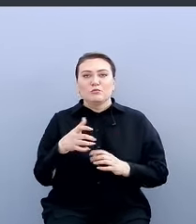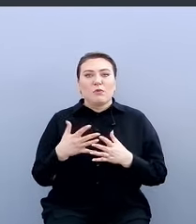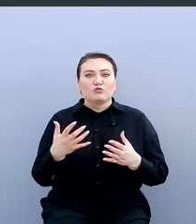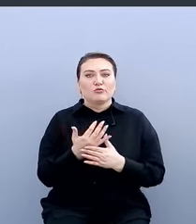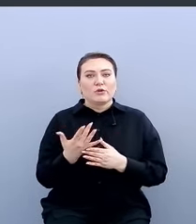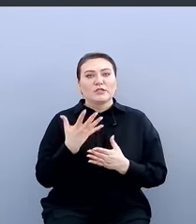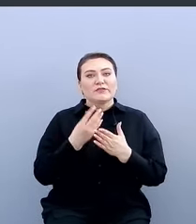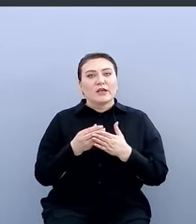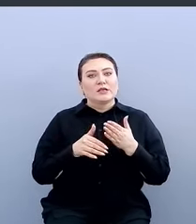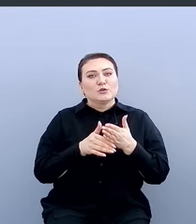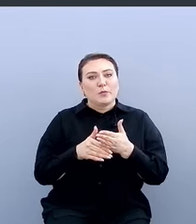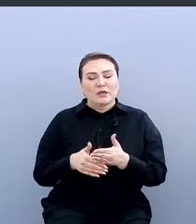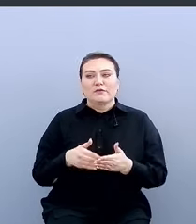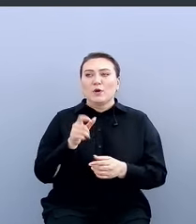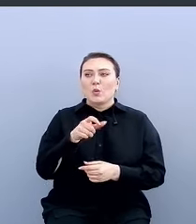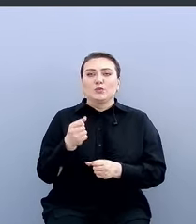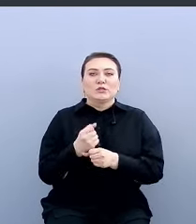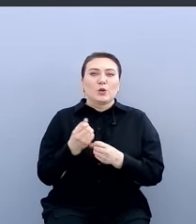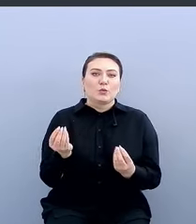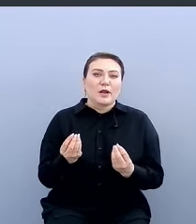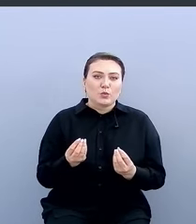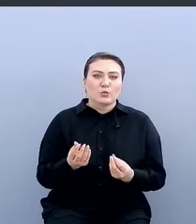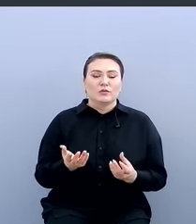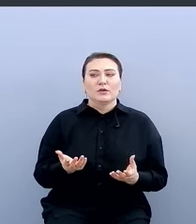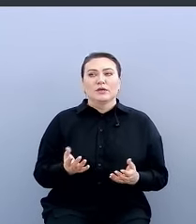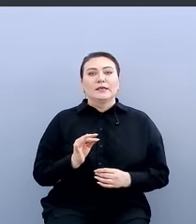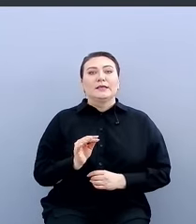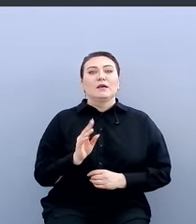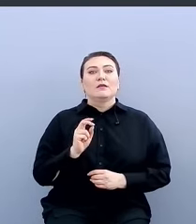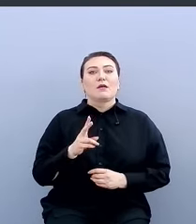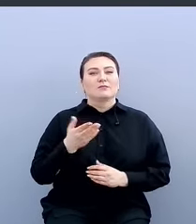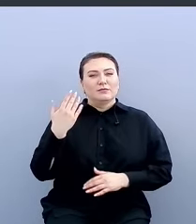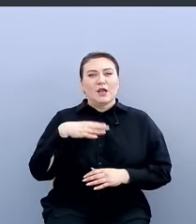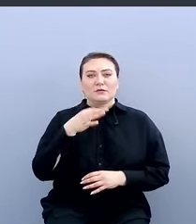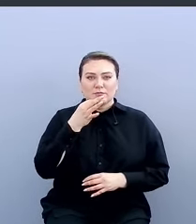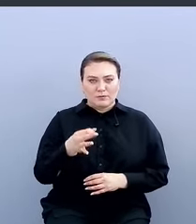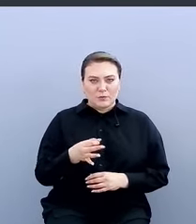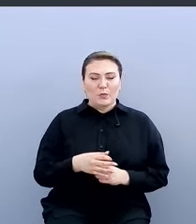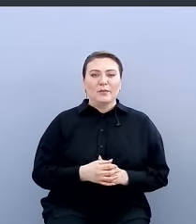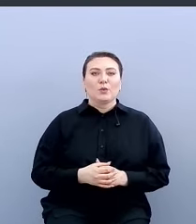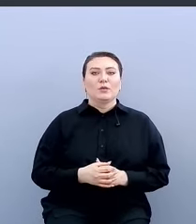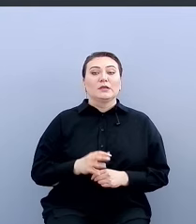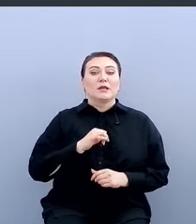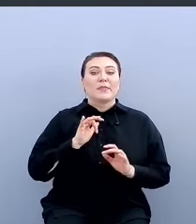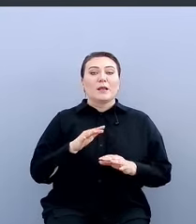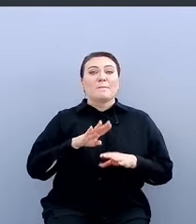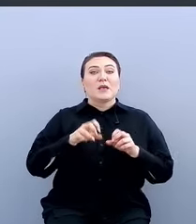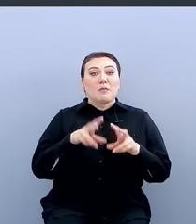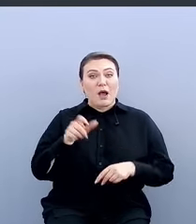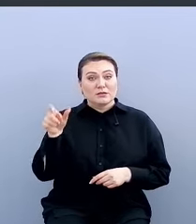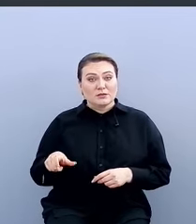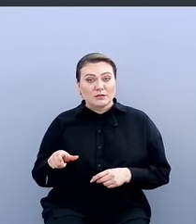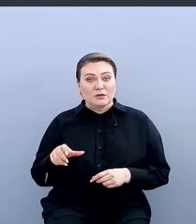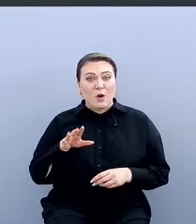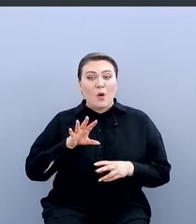количество своих инструментов, люди делают продукты, и, как мы уже упомянули ранее, на самом деле безопасники ничем от